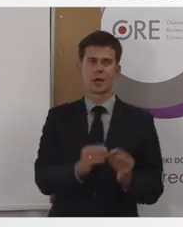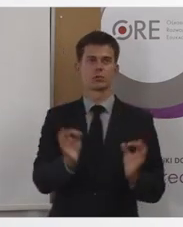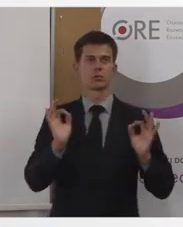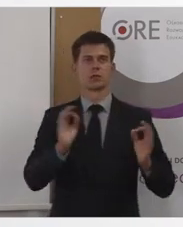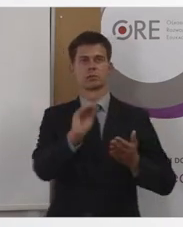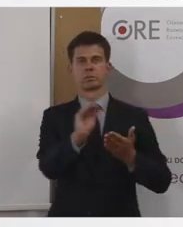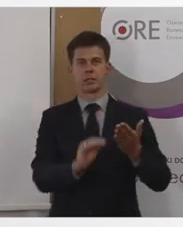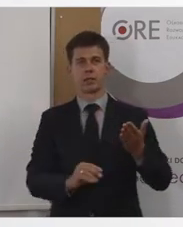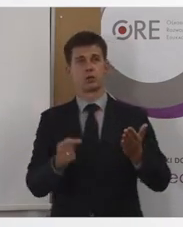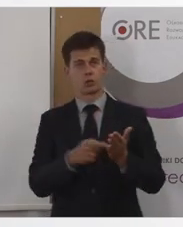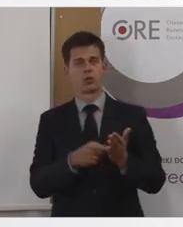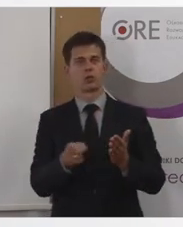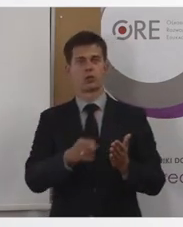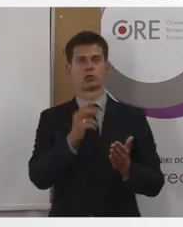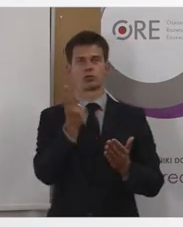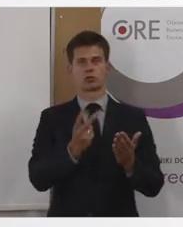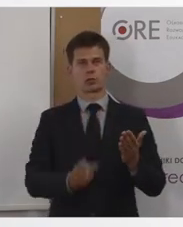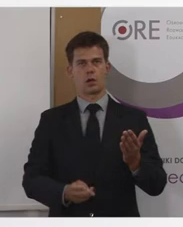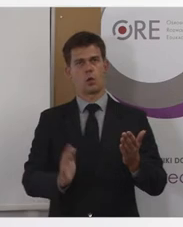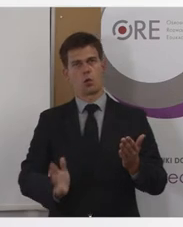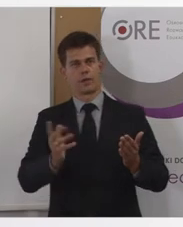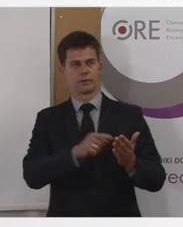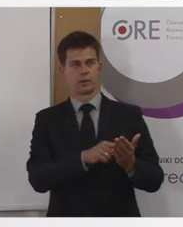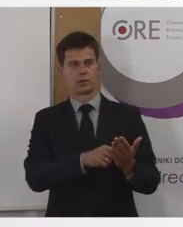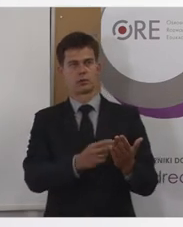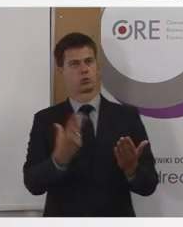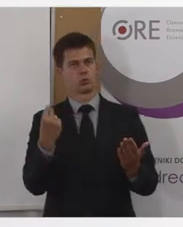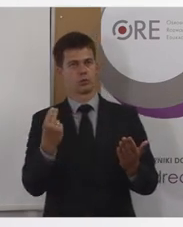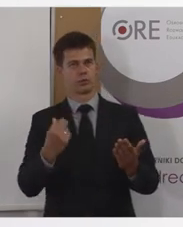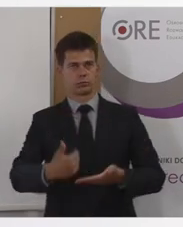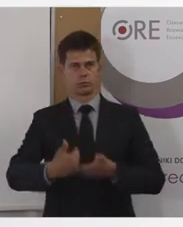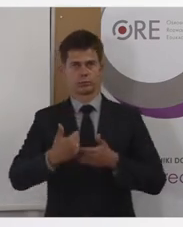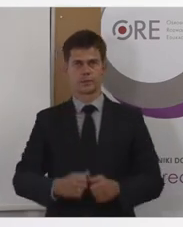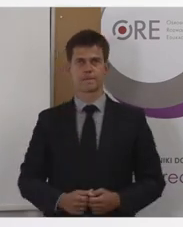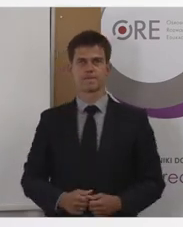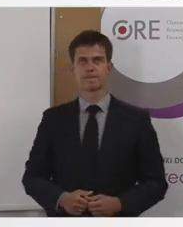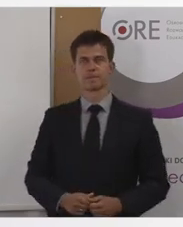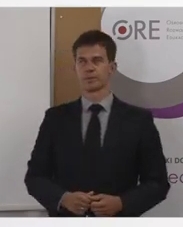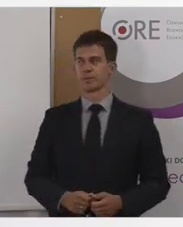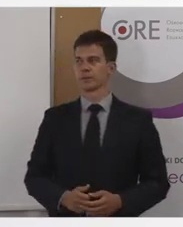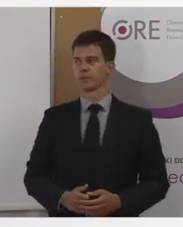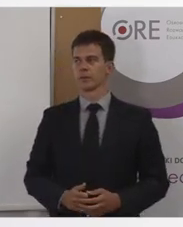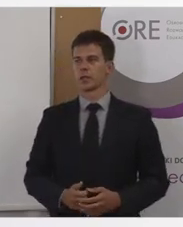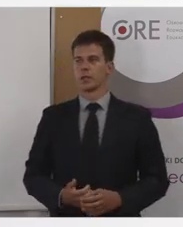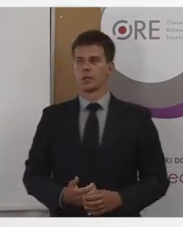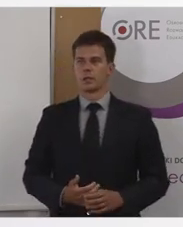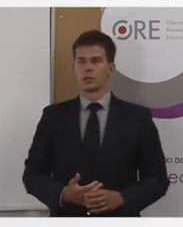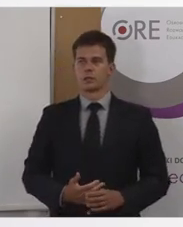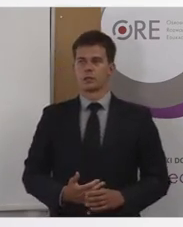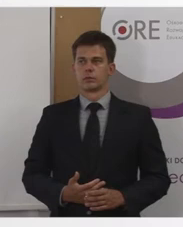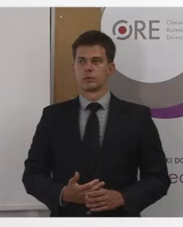wyszukiwarki wbudowanych w czytnik plików PDF, też tego nie osiągniecie. Ponieważ to jest obraz, to nie jest tekst. Także należy